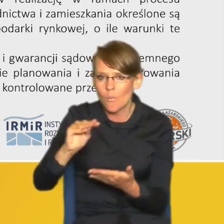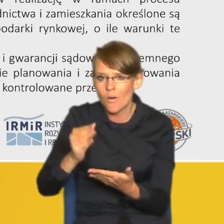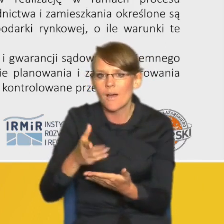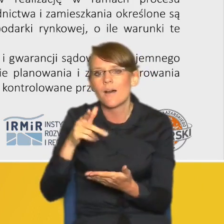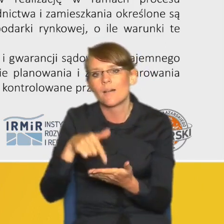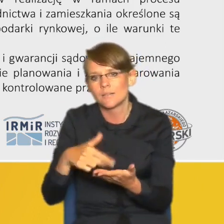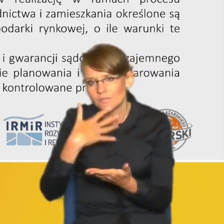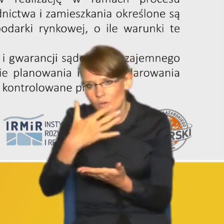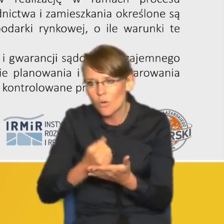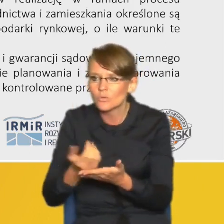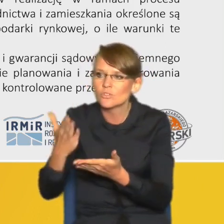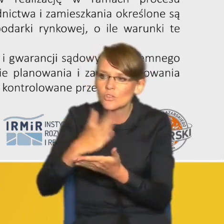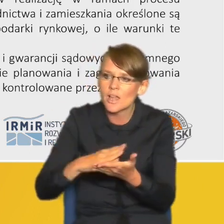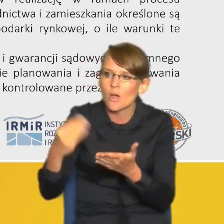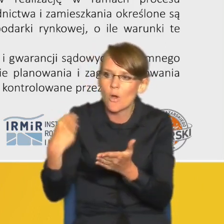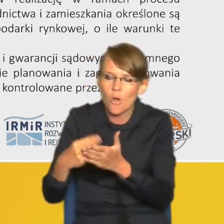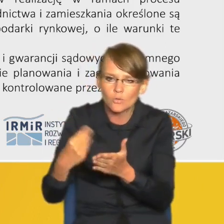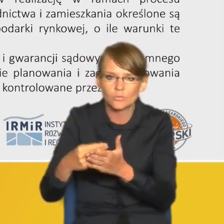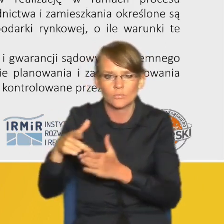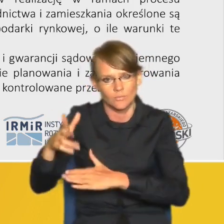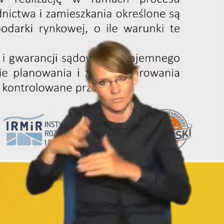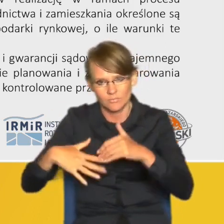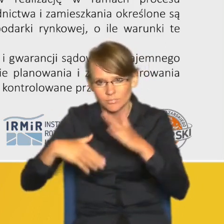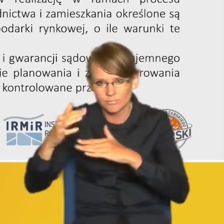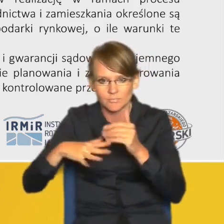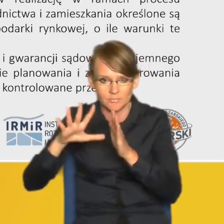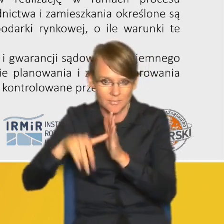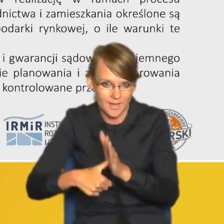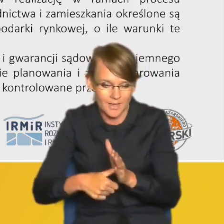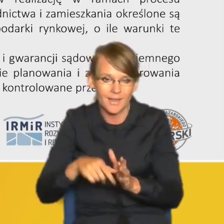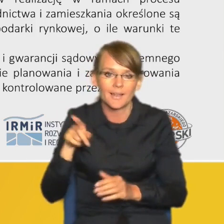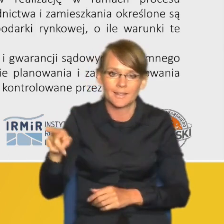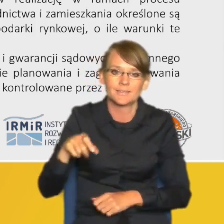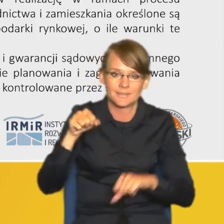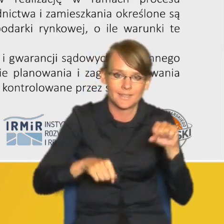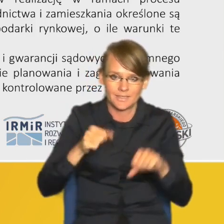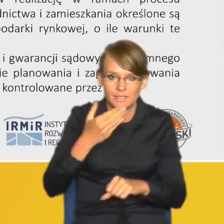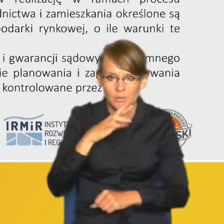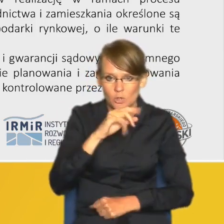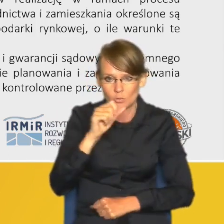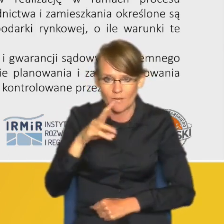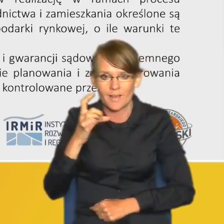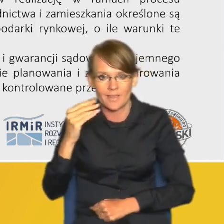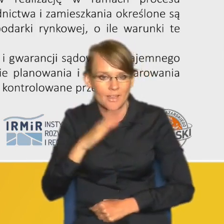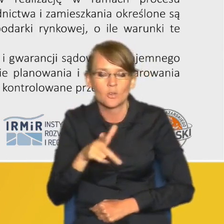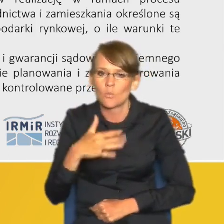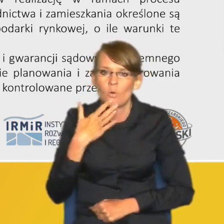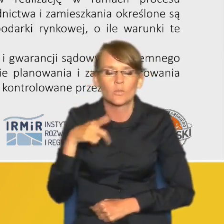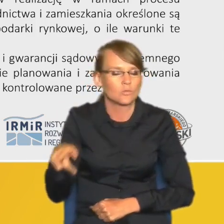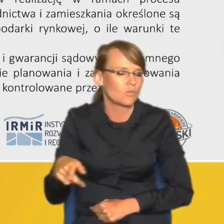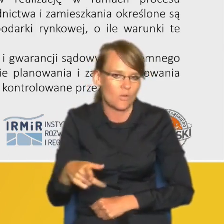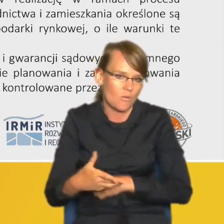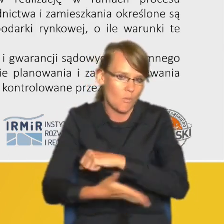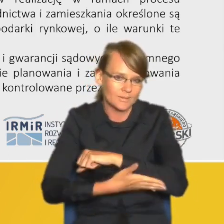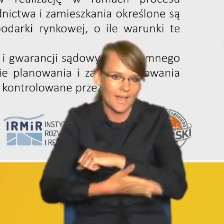urbanizacyjnych i takie przejście Mirosław Gdesz uzasadniał zasadą sprawiedliwości urbanistycznej